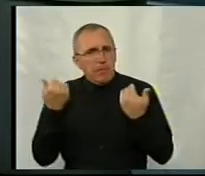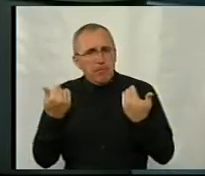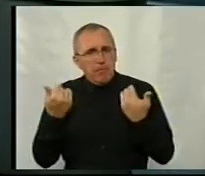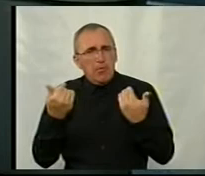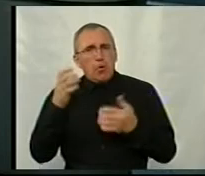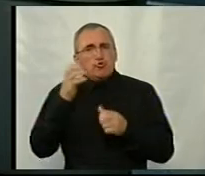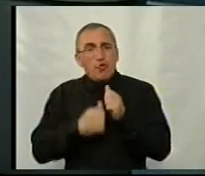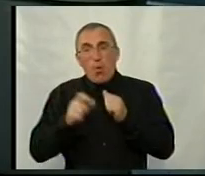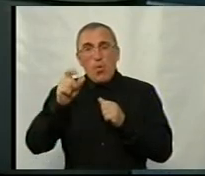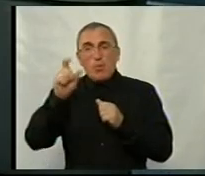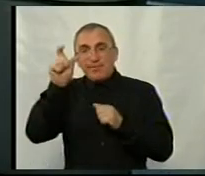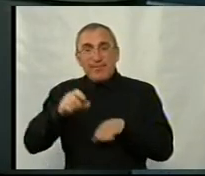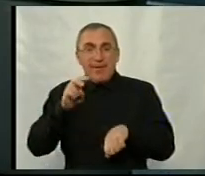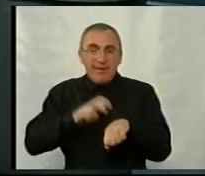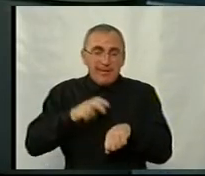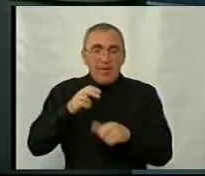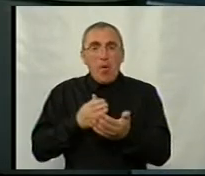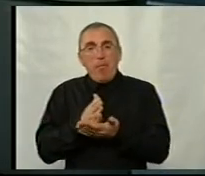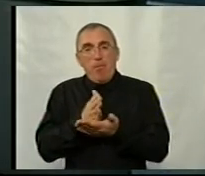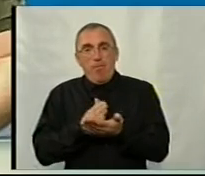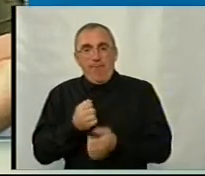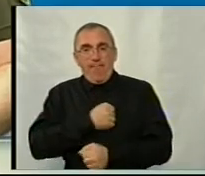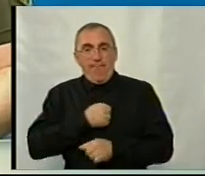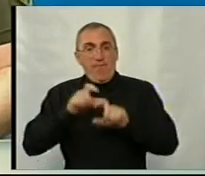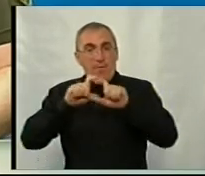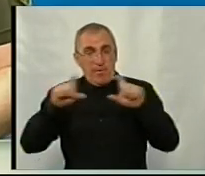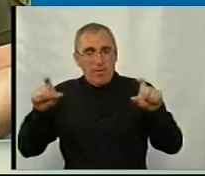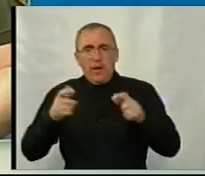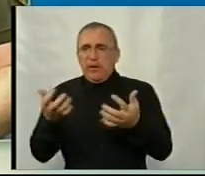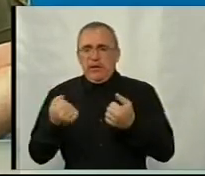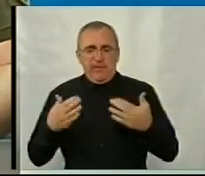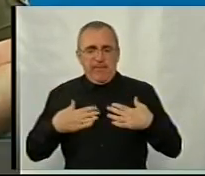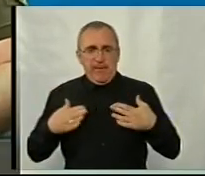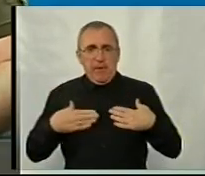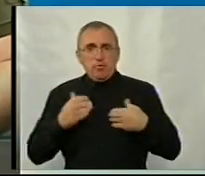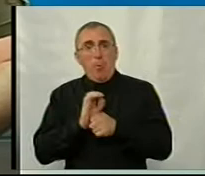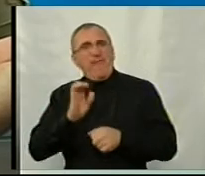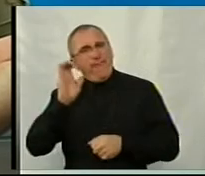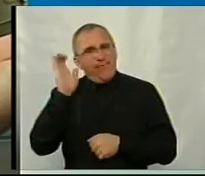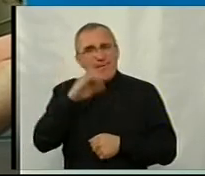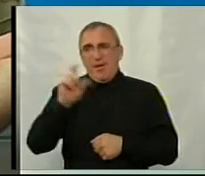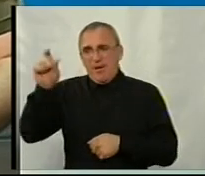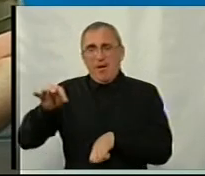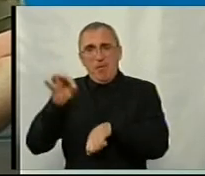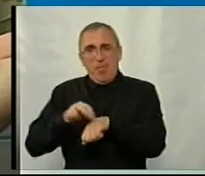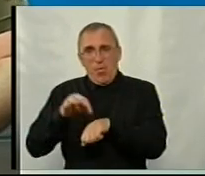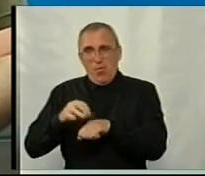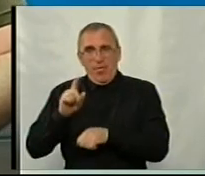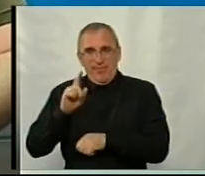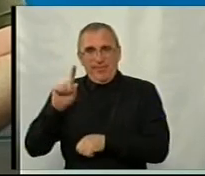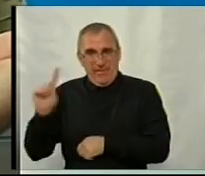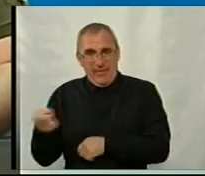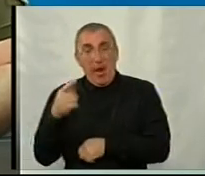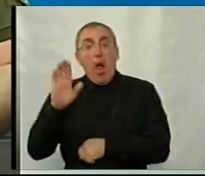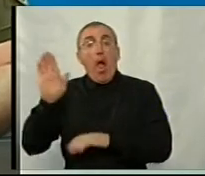жоден лікар, жодна посадова особа військового комісаріату на себе не візьме таке, щоб відправити хворого призовника, а